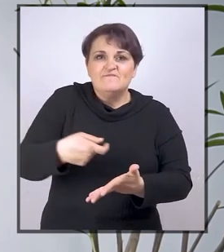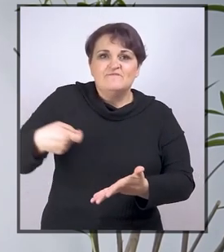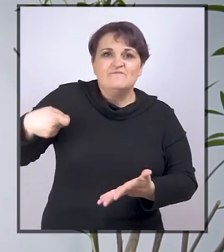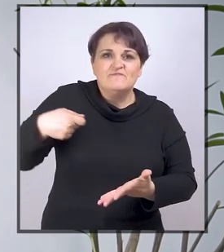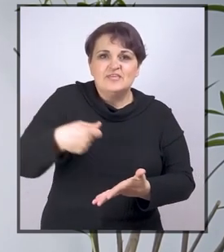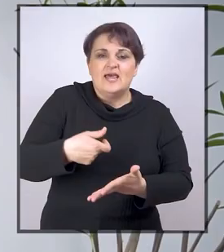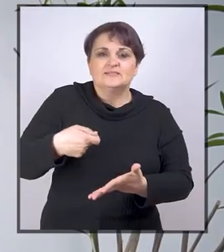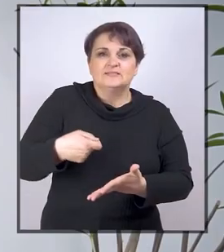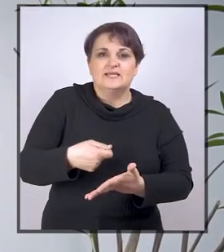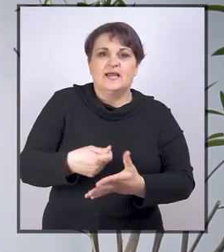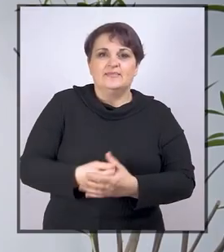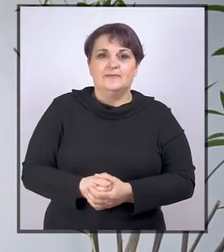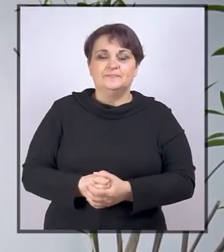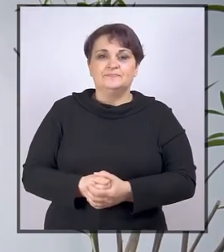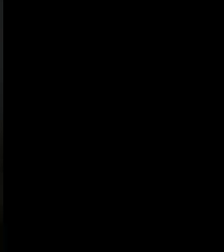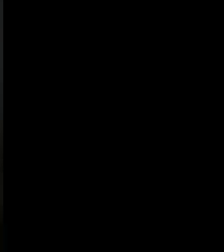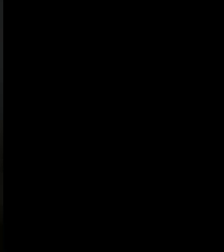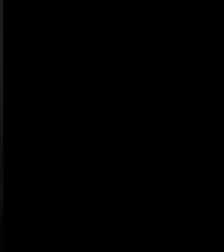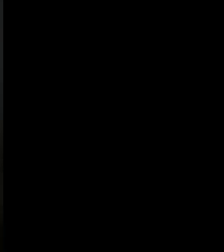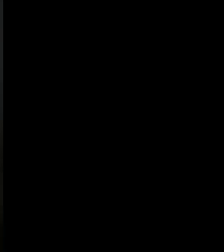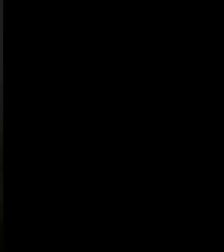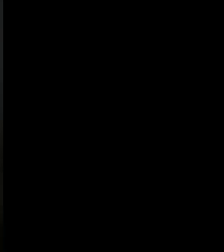finansiranja.